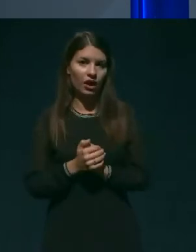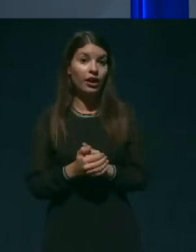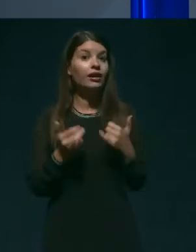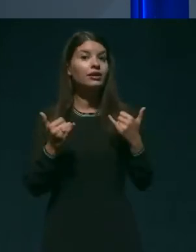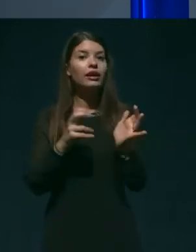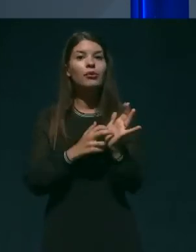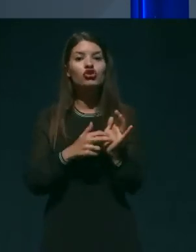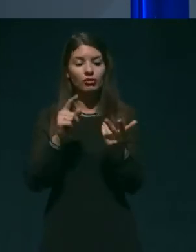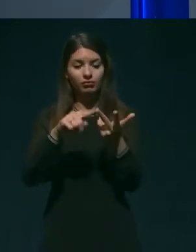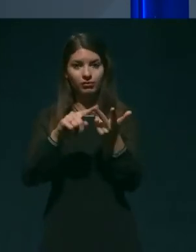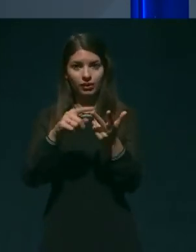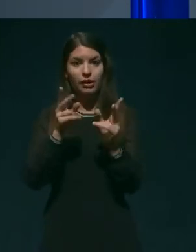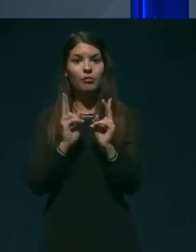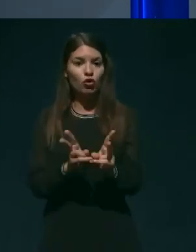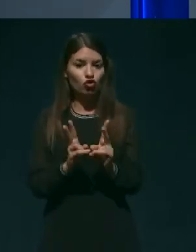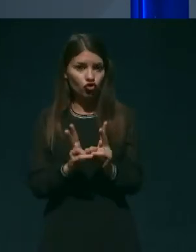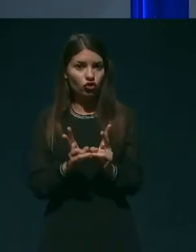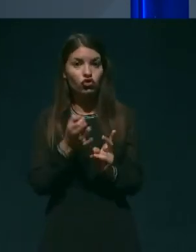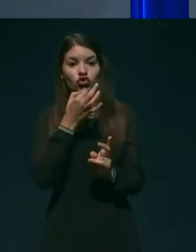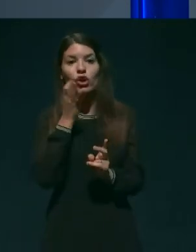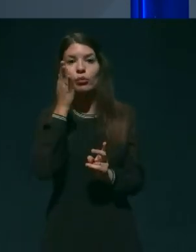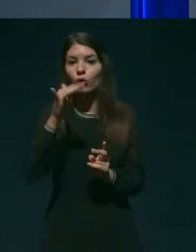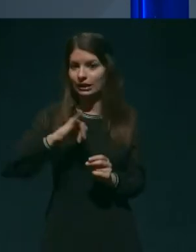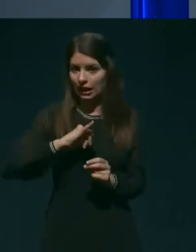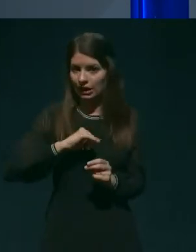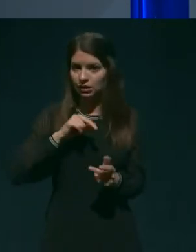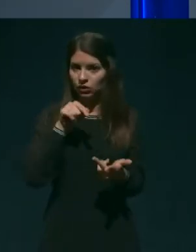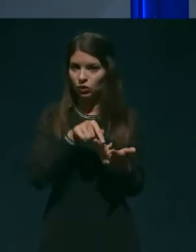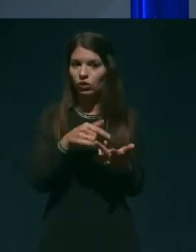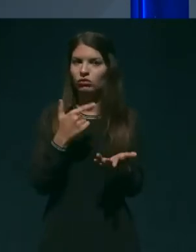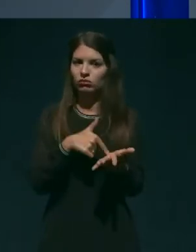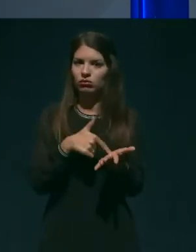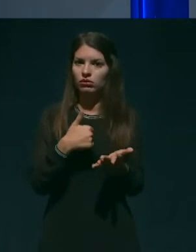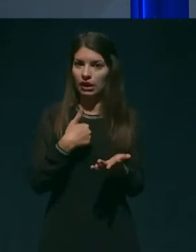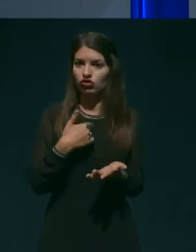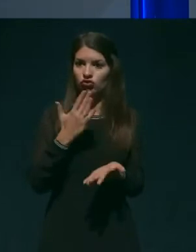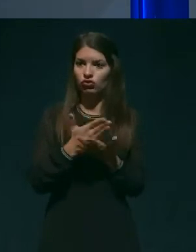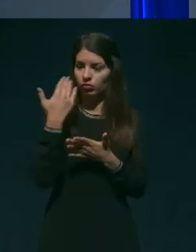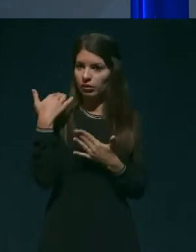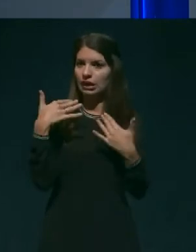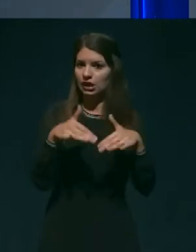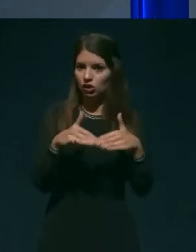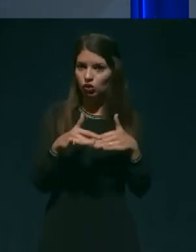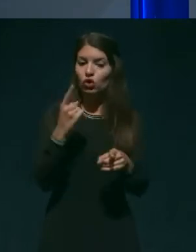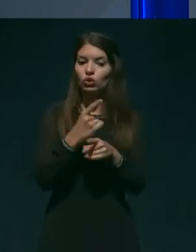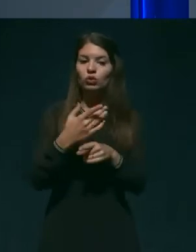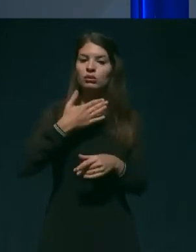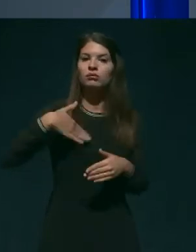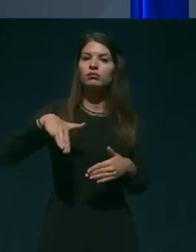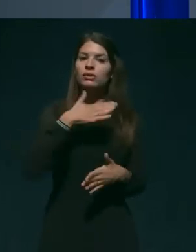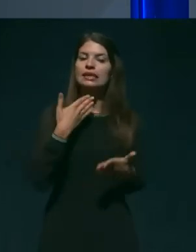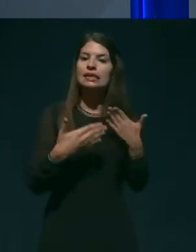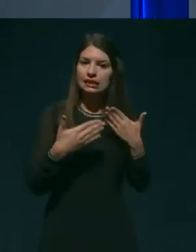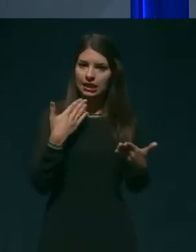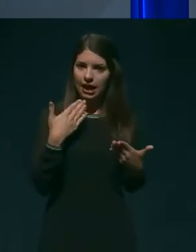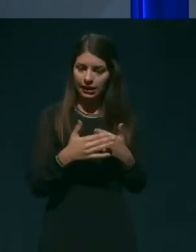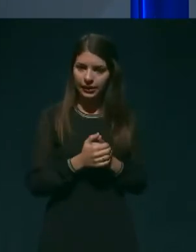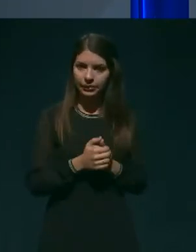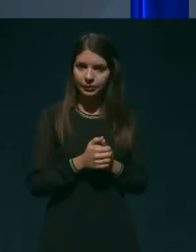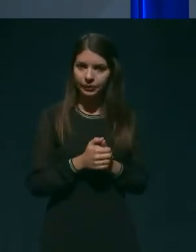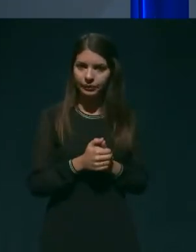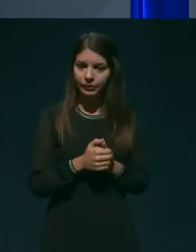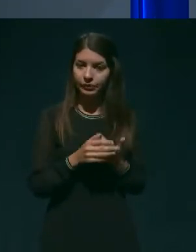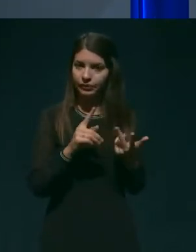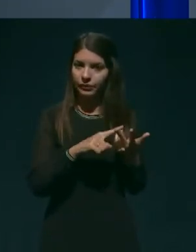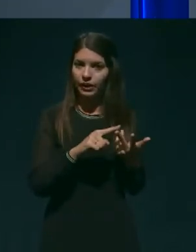vkolikor bo interes, jaz sem jo že omenil, tudi na naših sestankih, da tu lahko